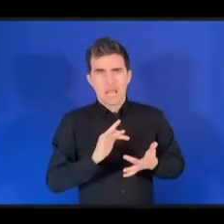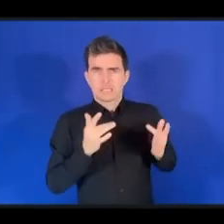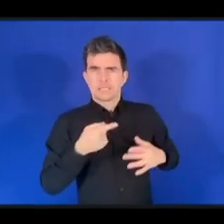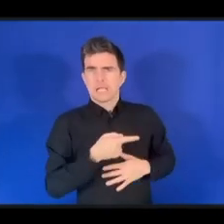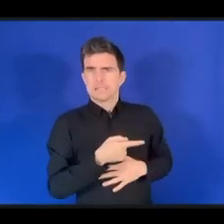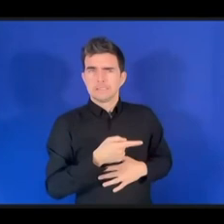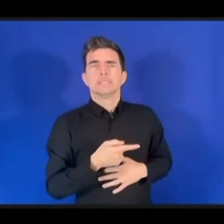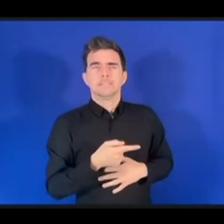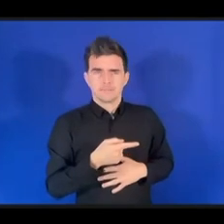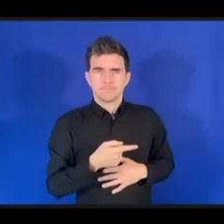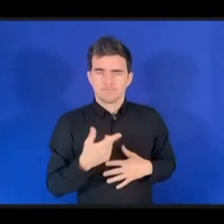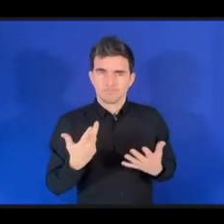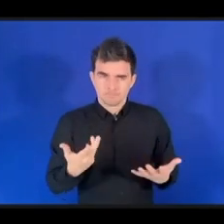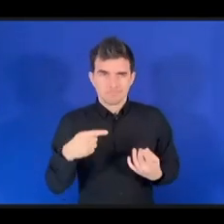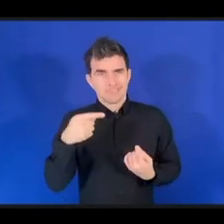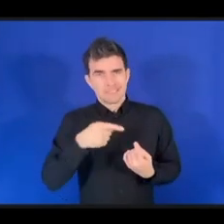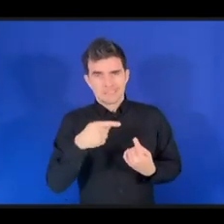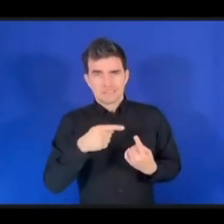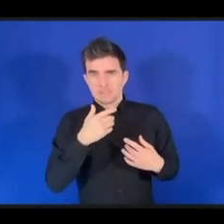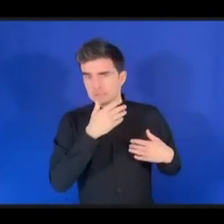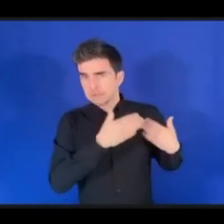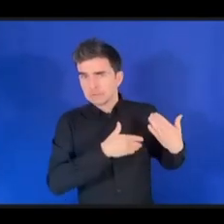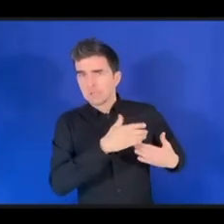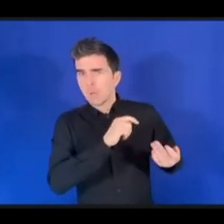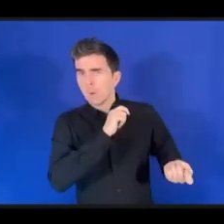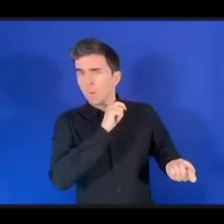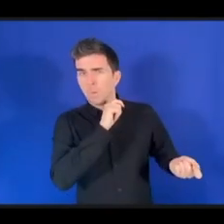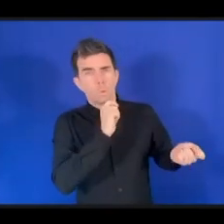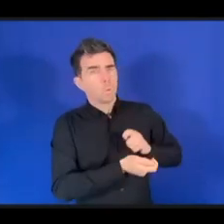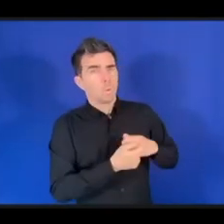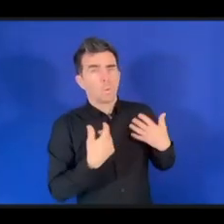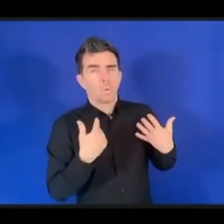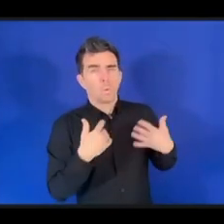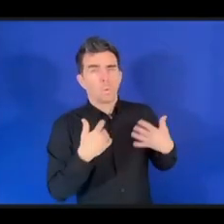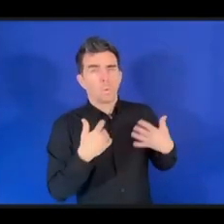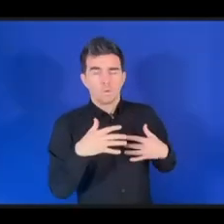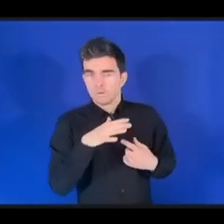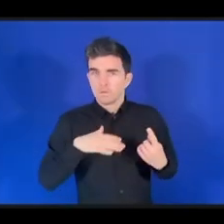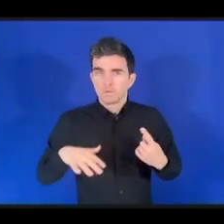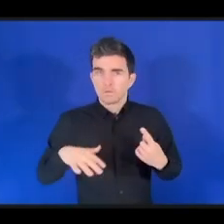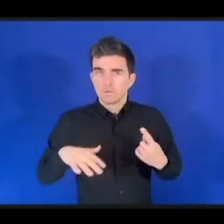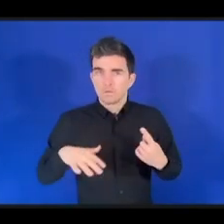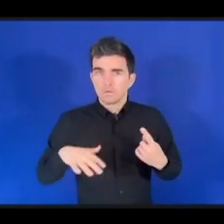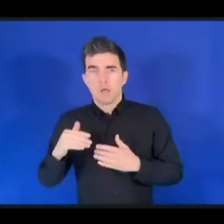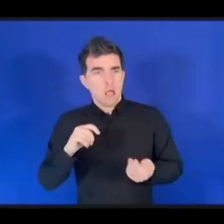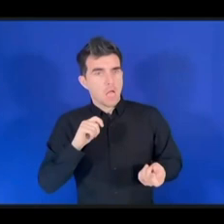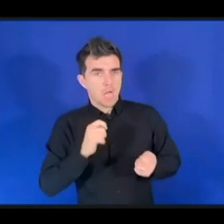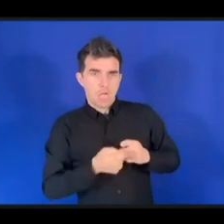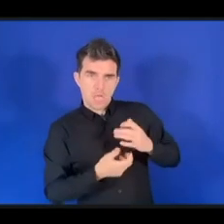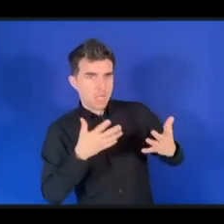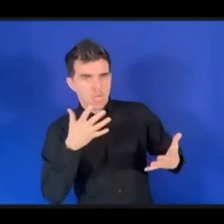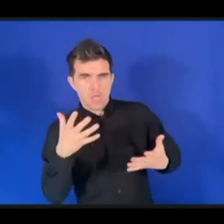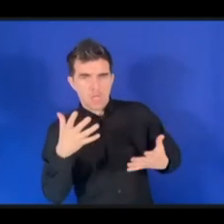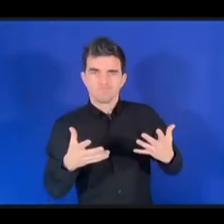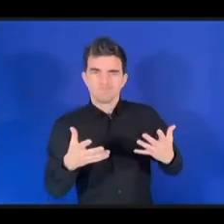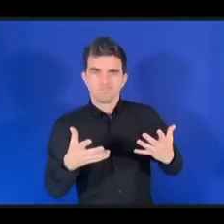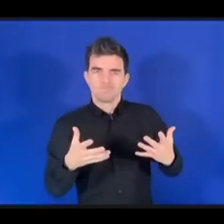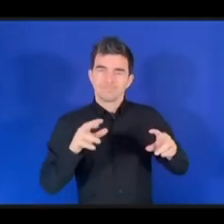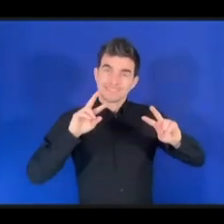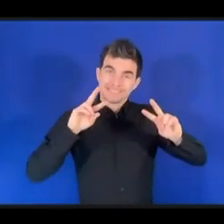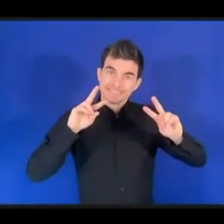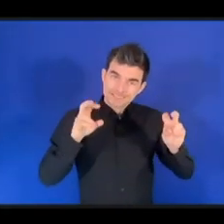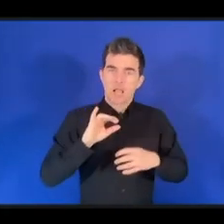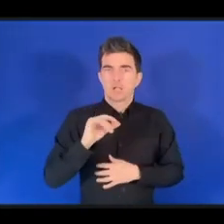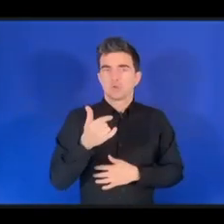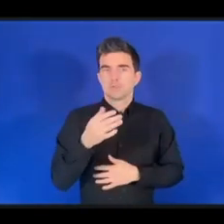меняться соответствующим образом. Например, генеративный ИИ стал одной из